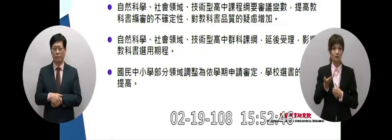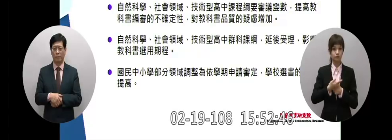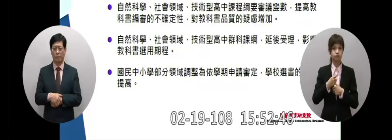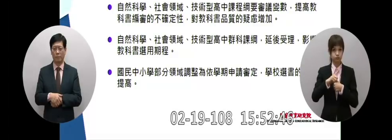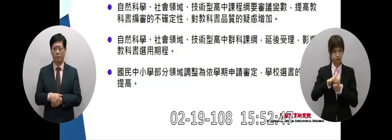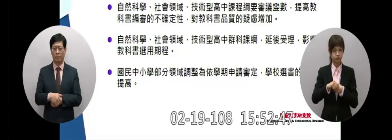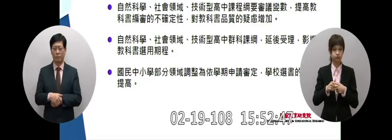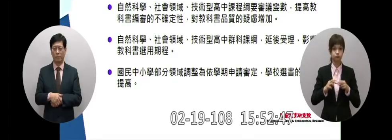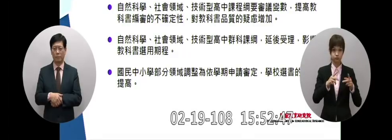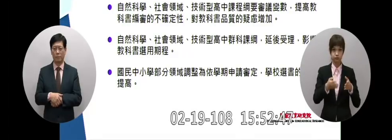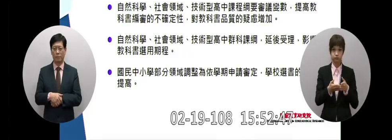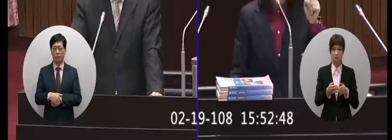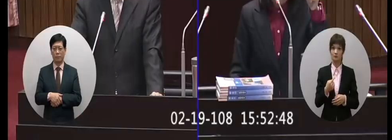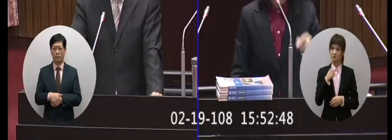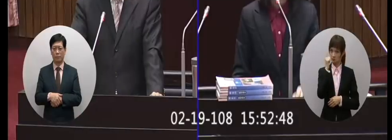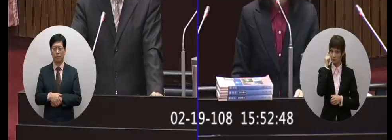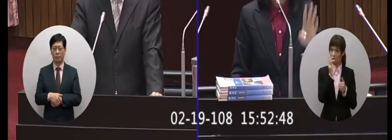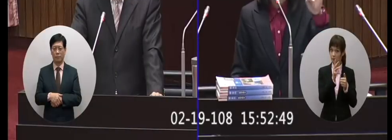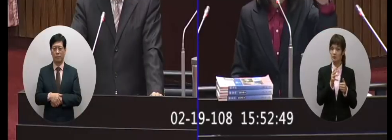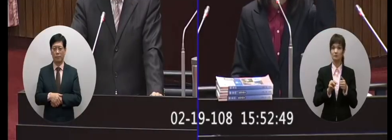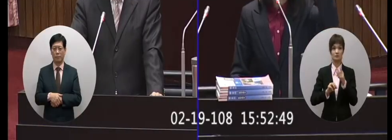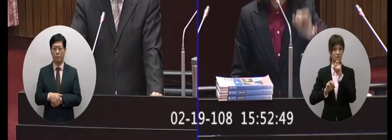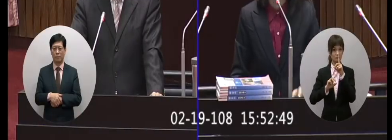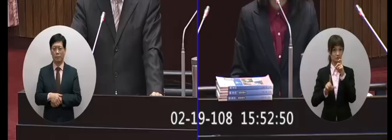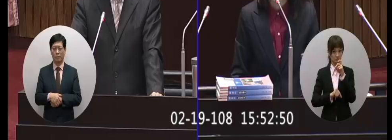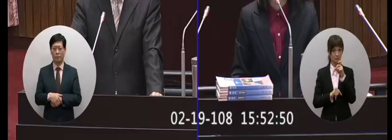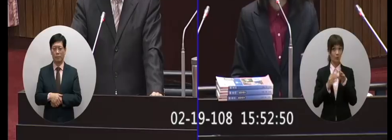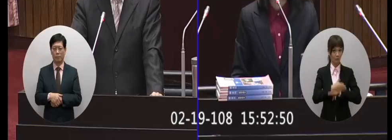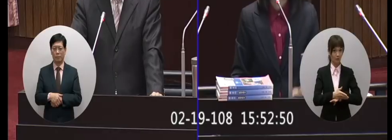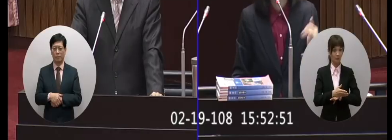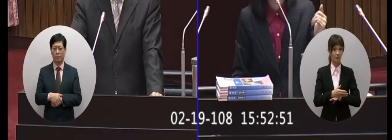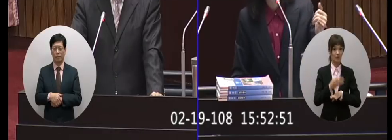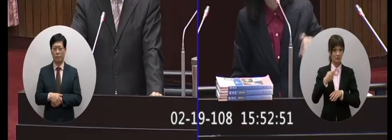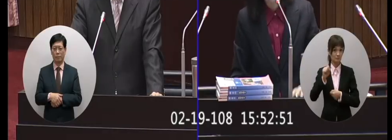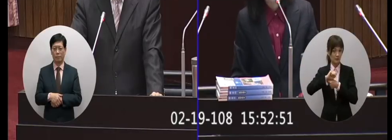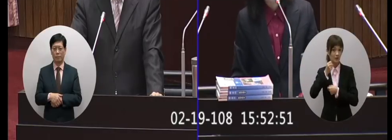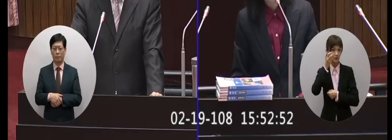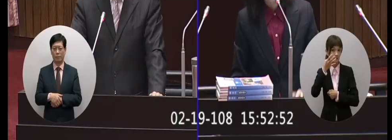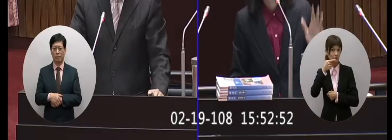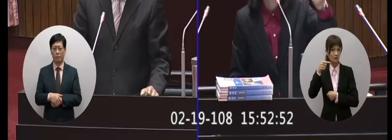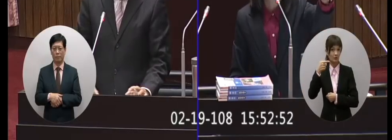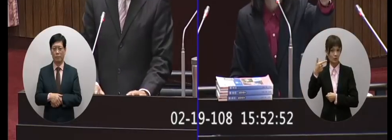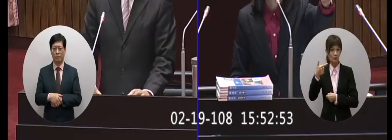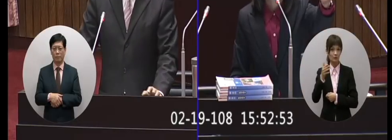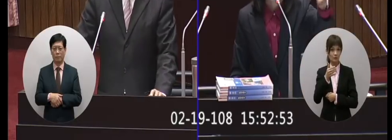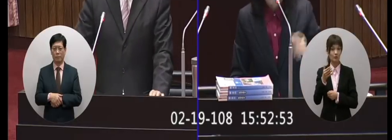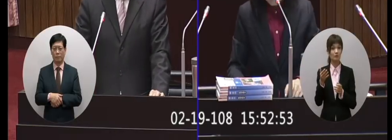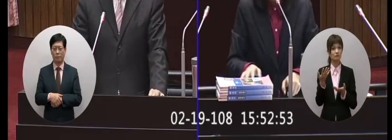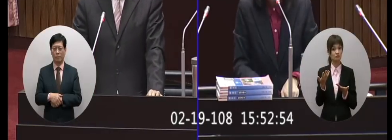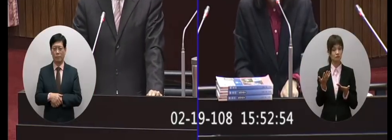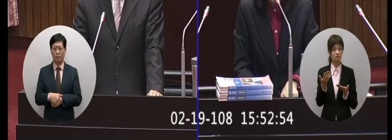請問一下十一月過了四到六個月是多久就六月了嘛五月